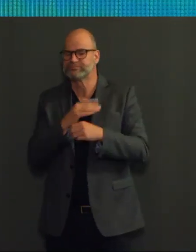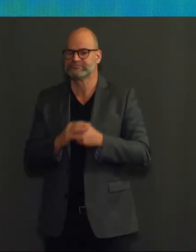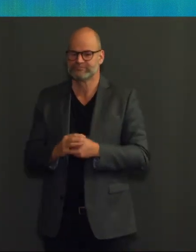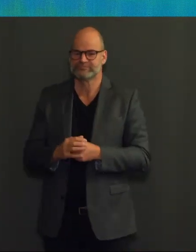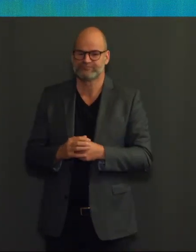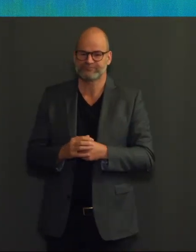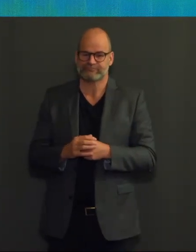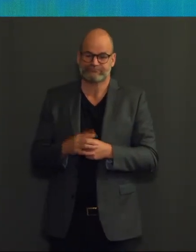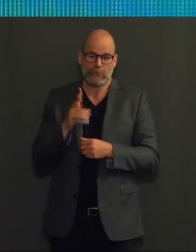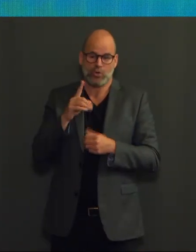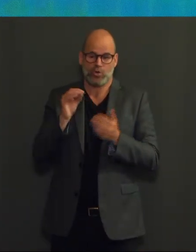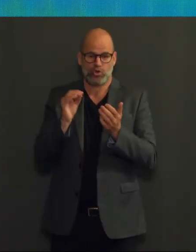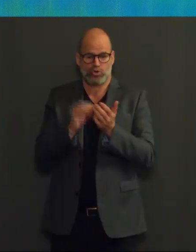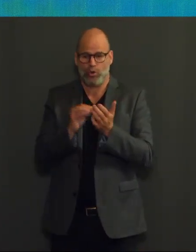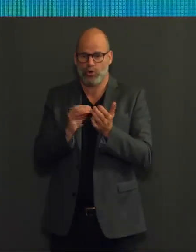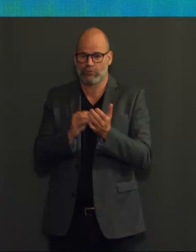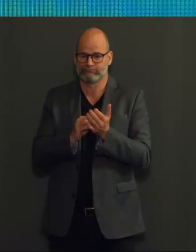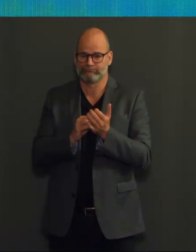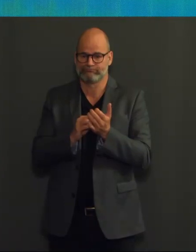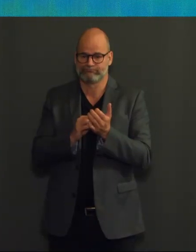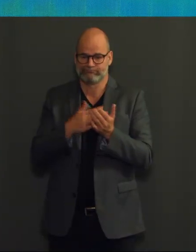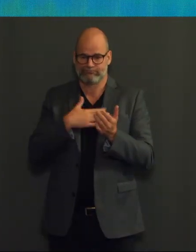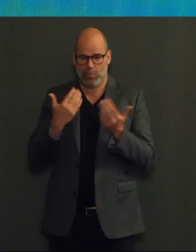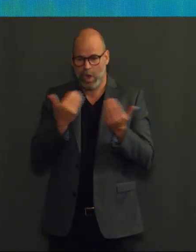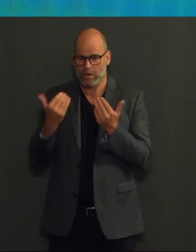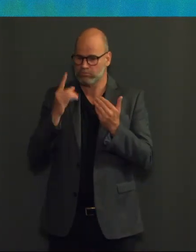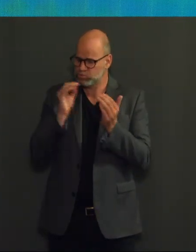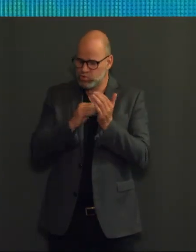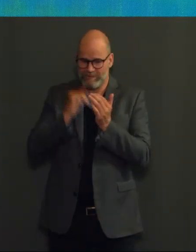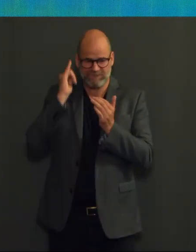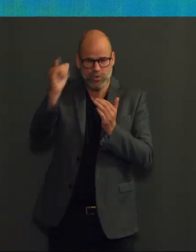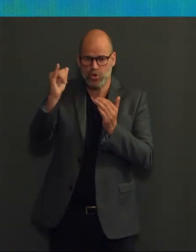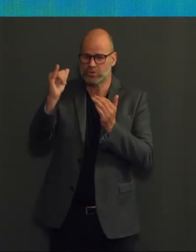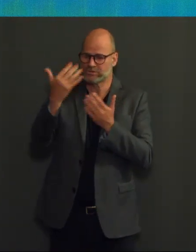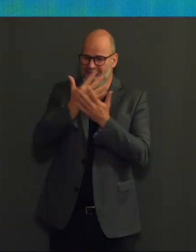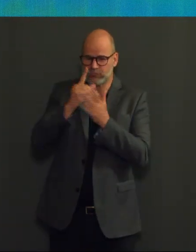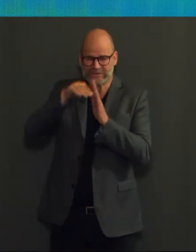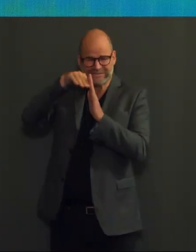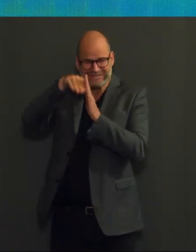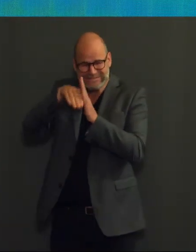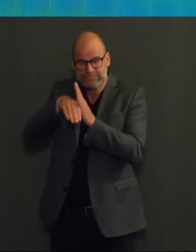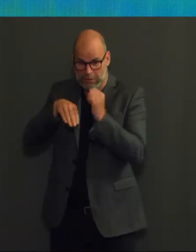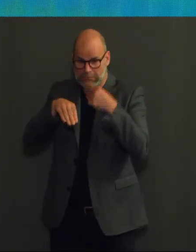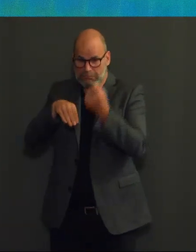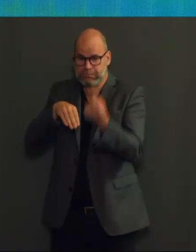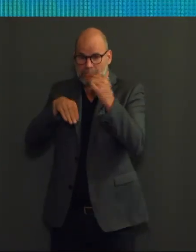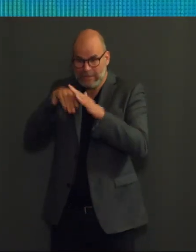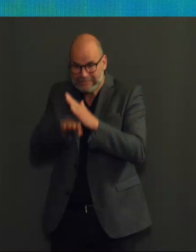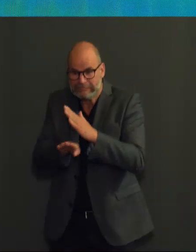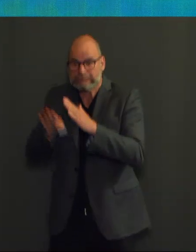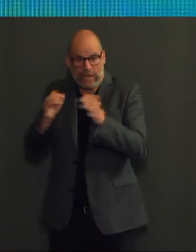een bobbel gaan tegenkomen. Sommige modellen voorspellen immers nog een opstoot van de ziekenhuisopnames,